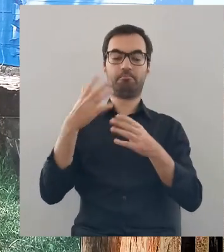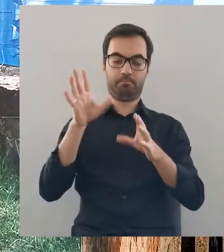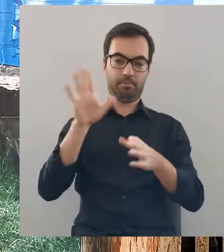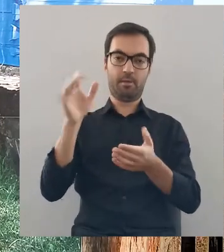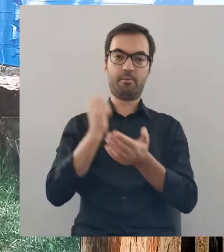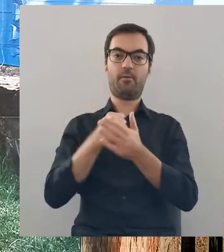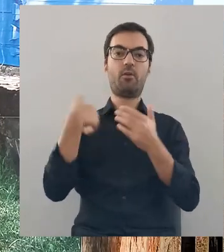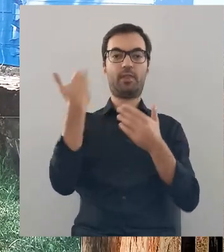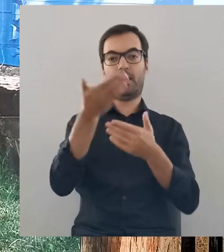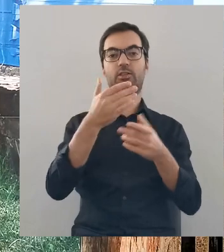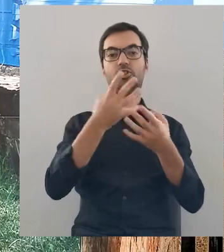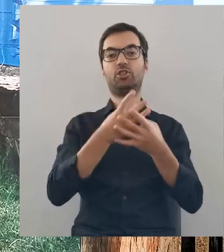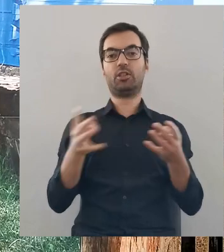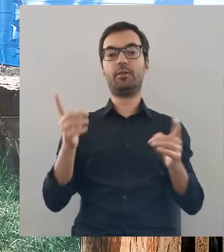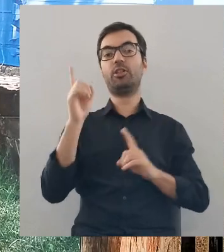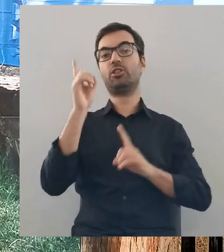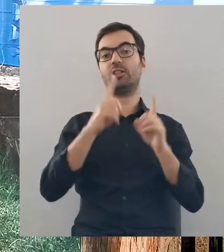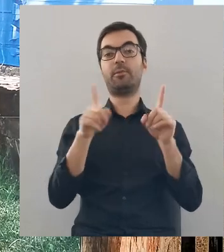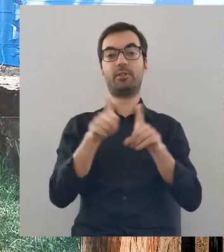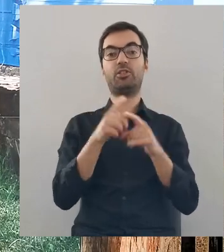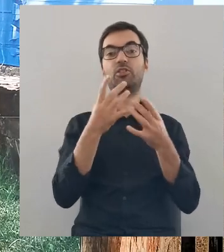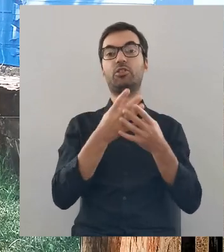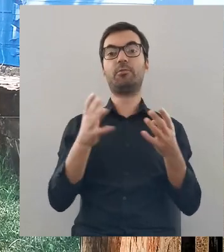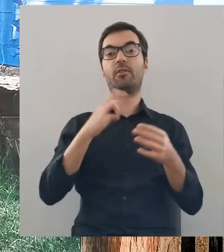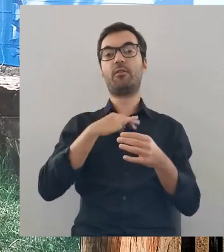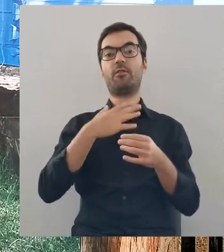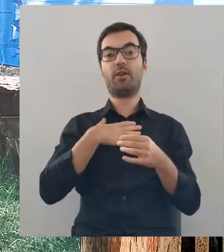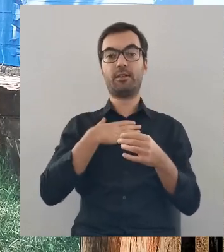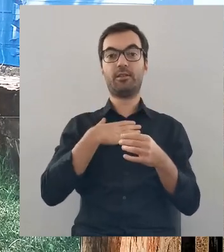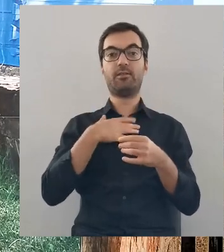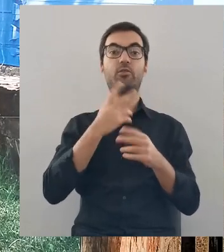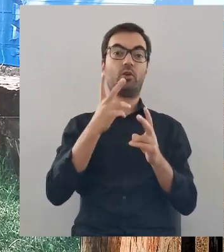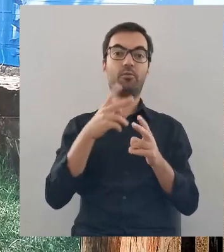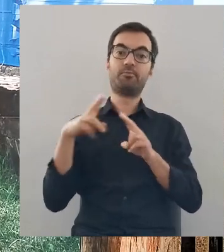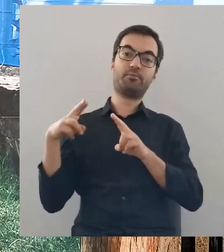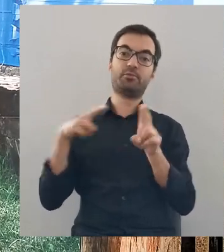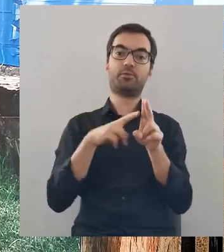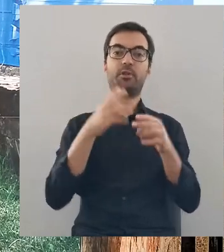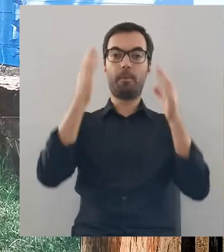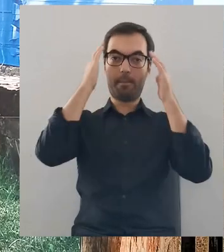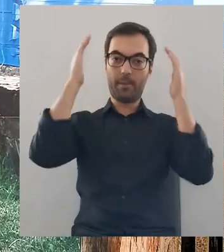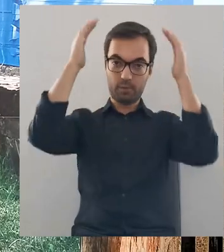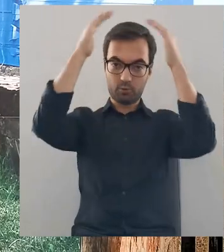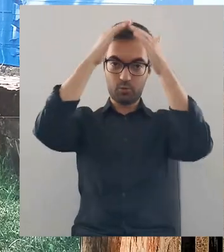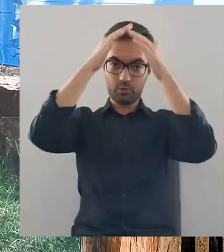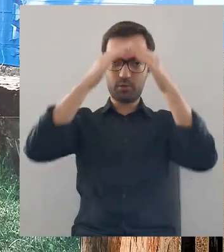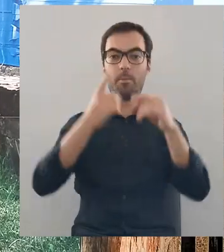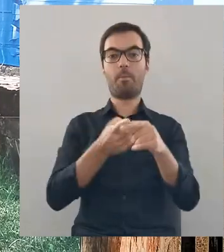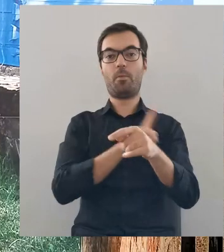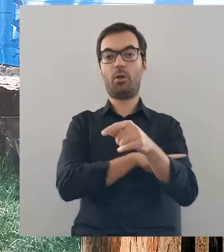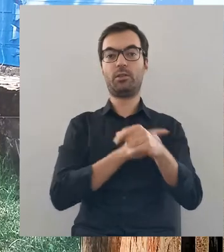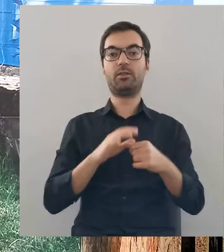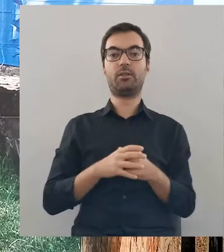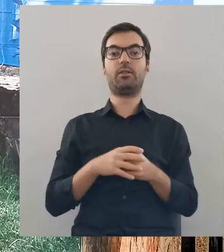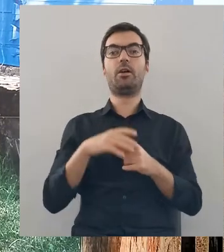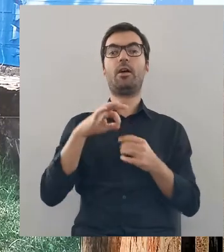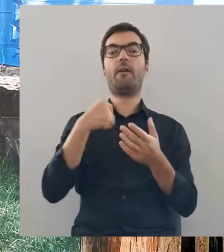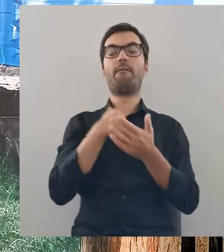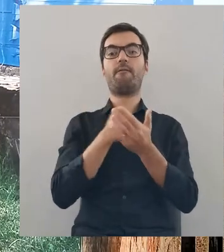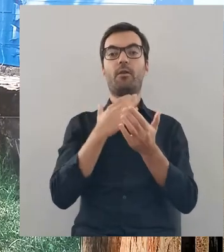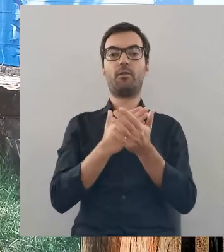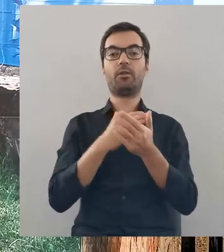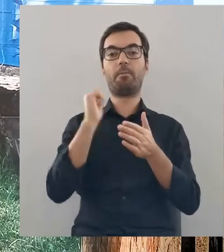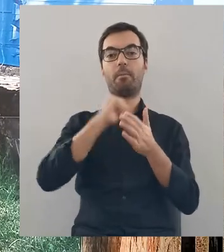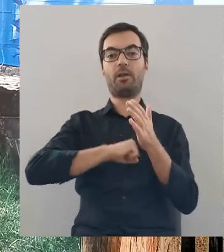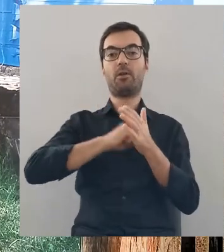oni również mogli czynić nadania, a gdzie niegdzie były też tereny należące do biskupów poznańskich, co również się zdarzało. Na południu